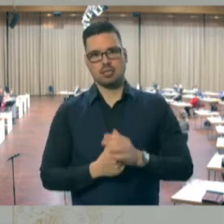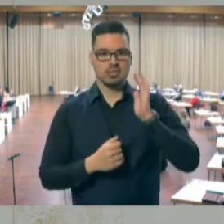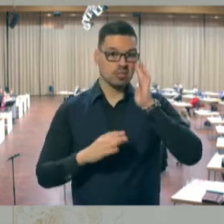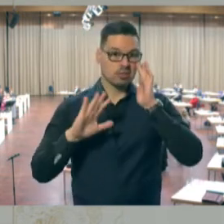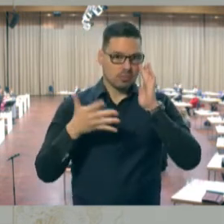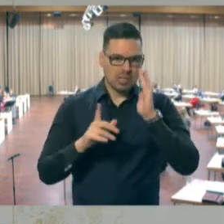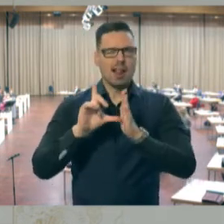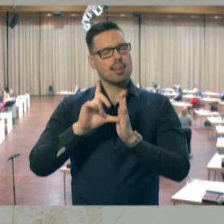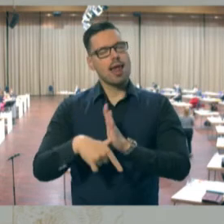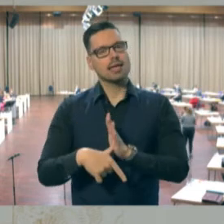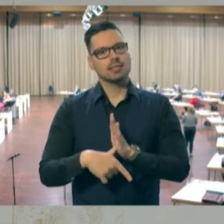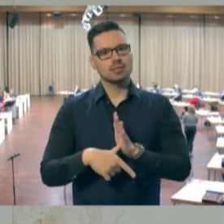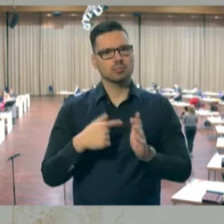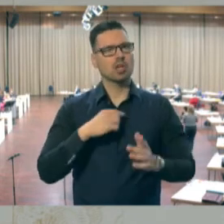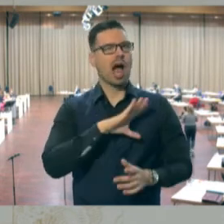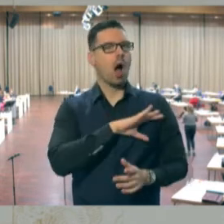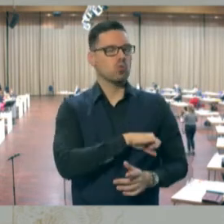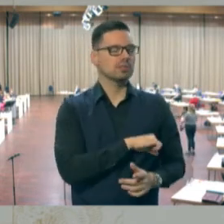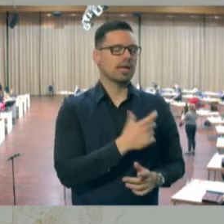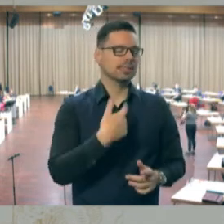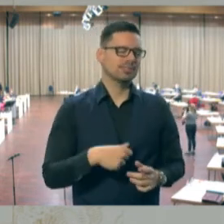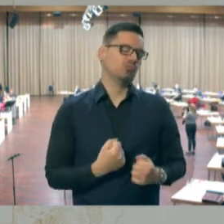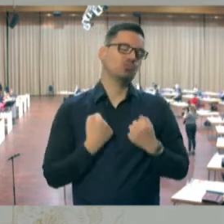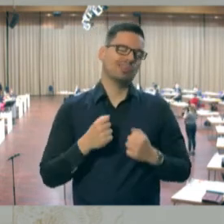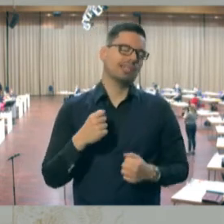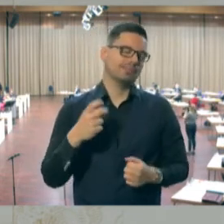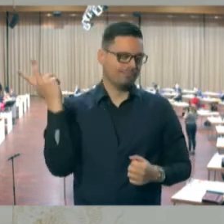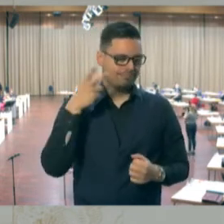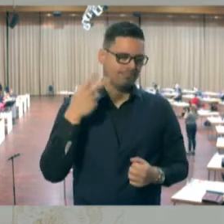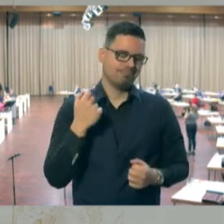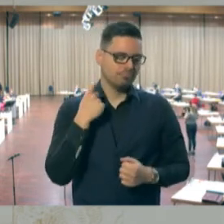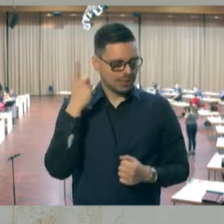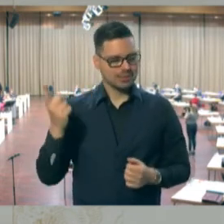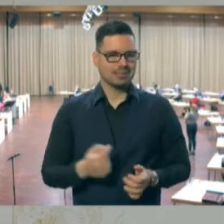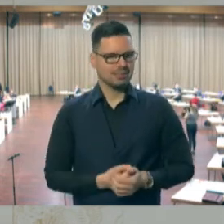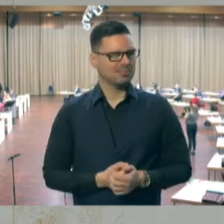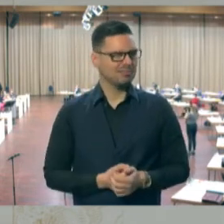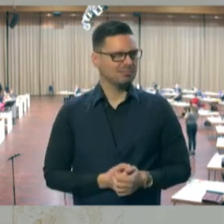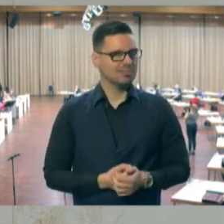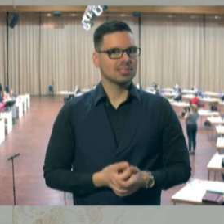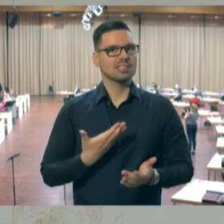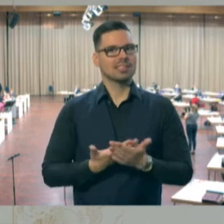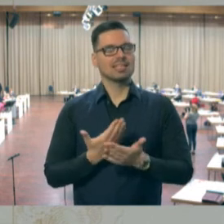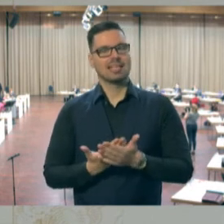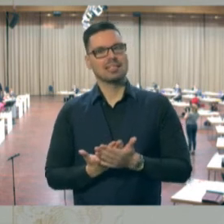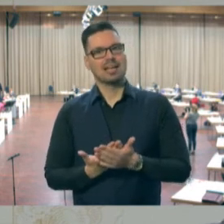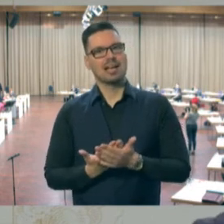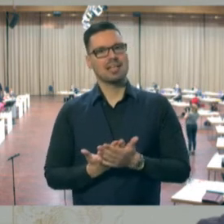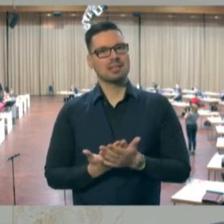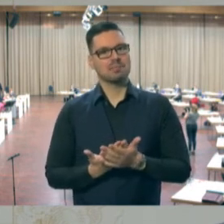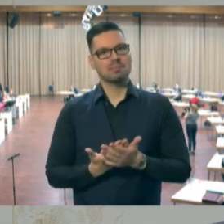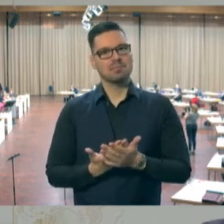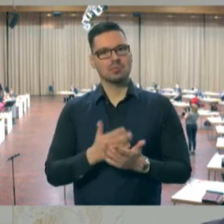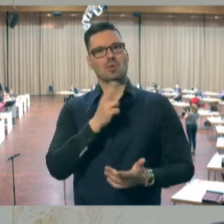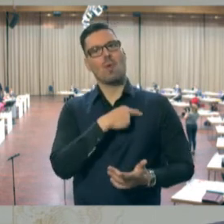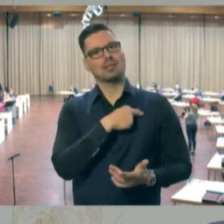wieder eine Leistung, mich auszuhalten. Ihr habt das getan. Schon alleine dafür verdient ihr an der einen oder anderen Stelle einen